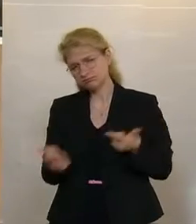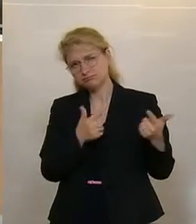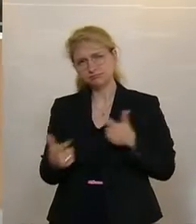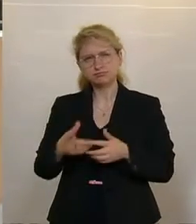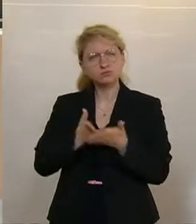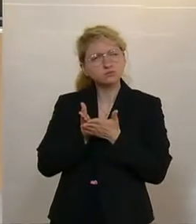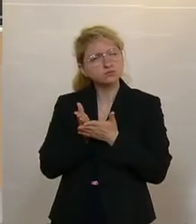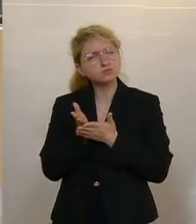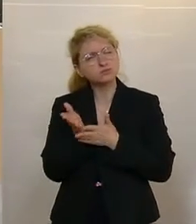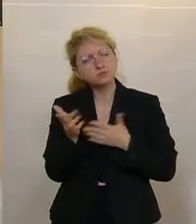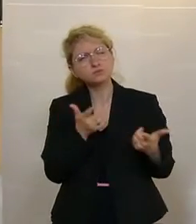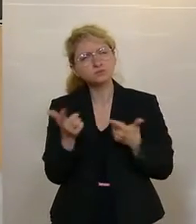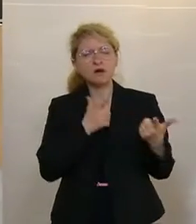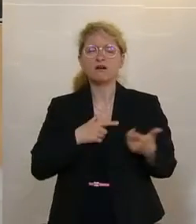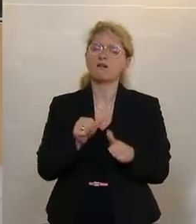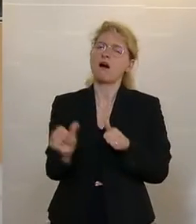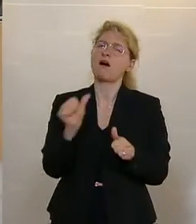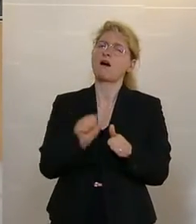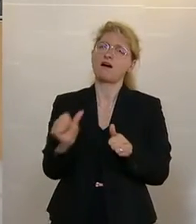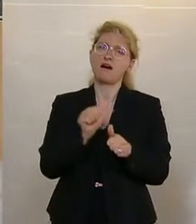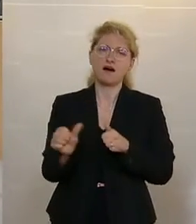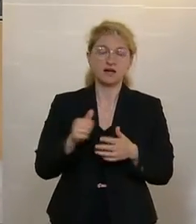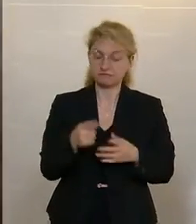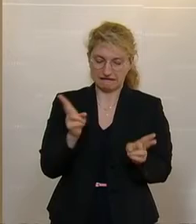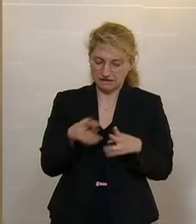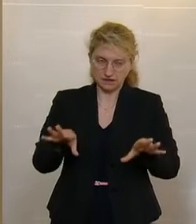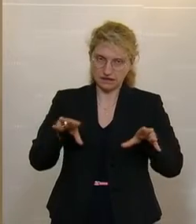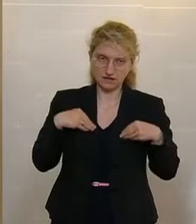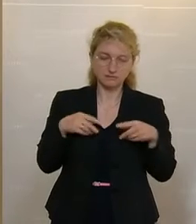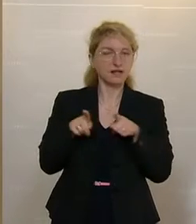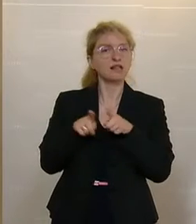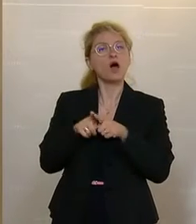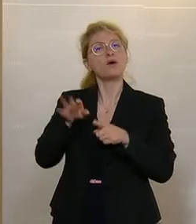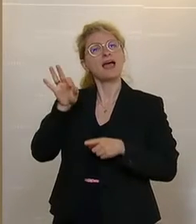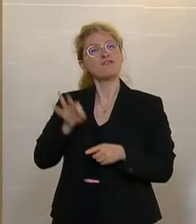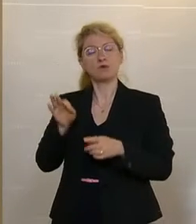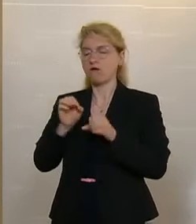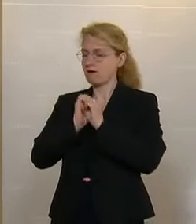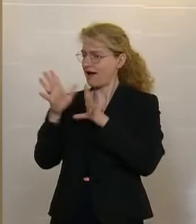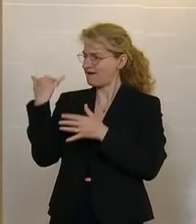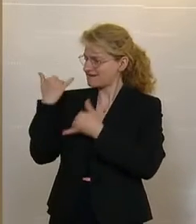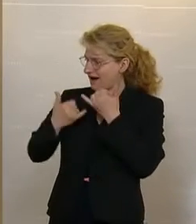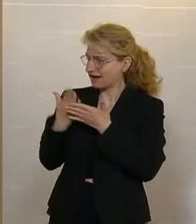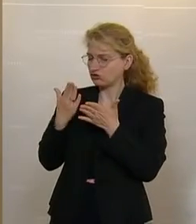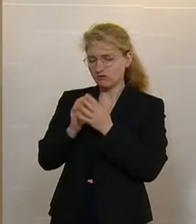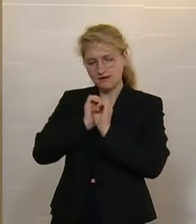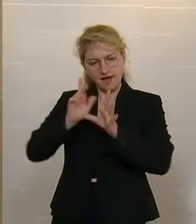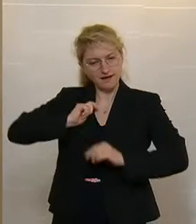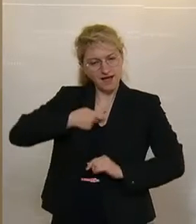ausgesetzt werden. Wir können es auf Dauer auch nicht akzeptieren und die FPÖ hat hier seit Jahren eine klare Haltung, dass männliche